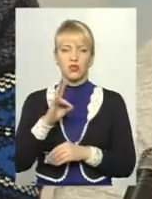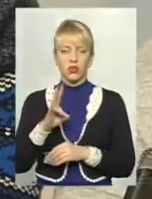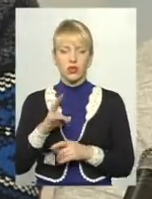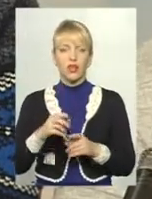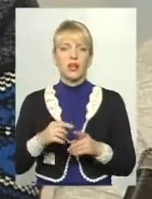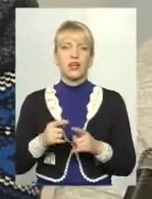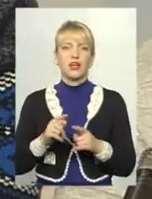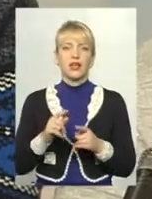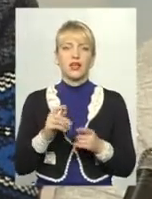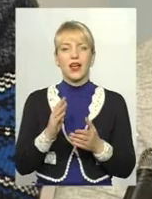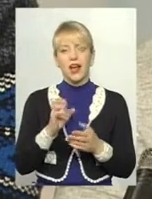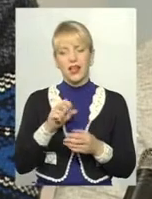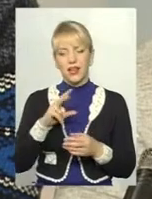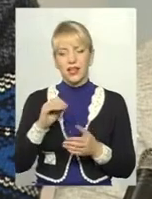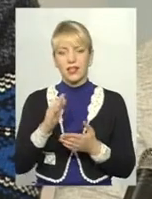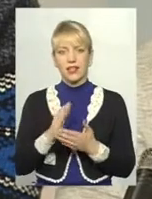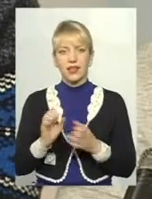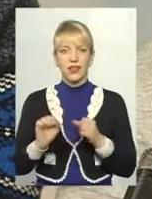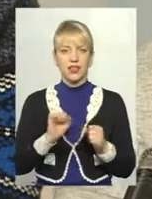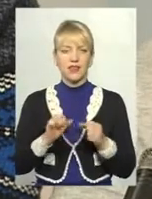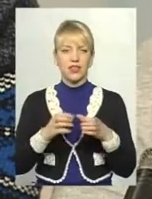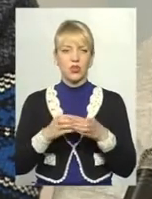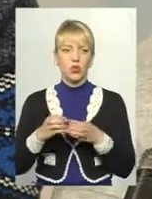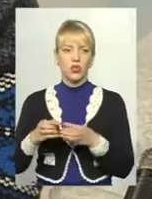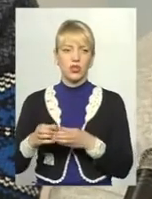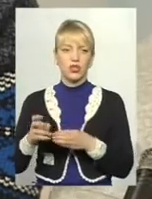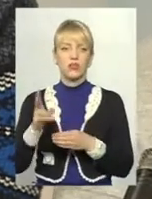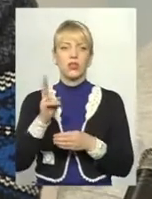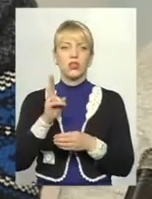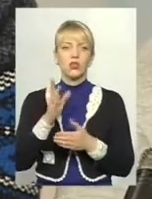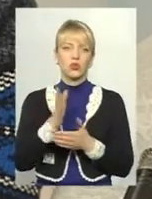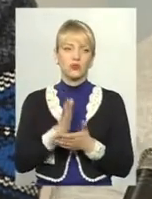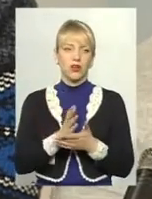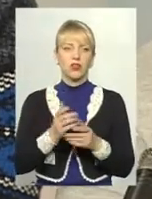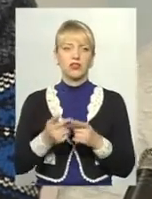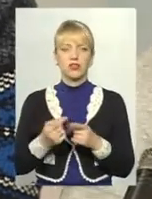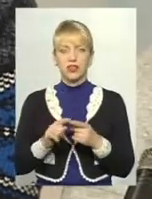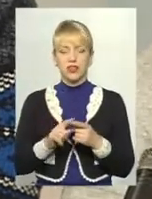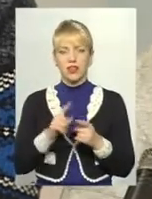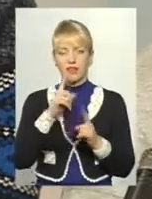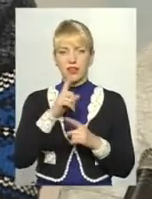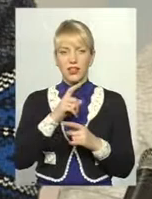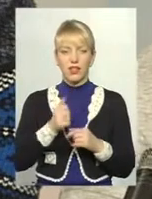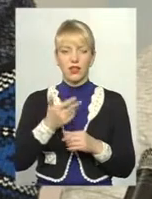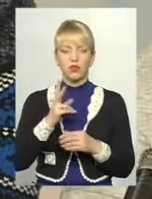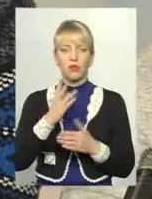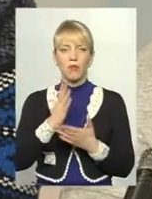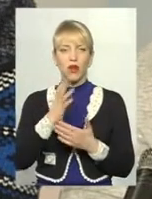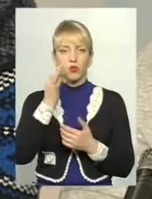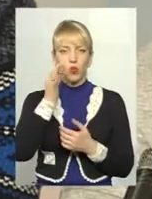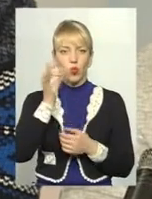але є керівники гуртків, які вже мають, це не велика кількість, але мають досвід і